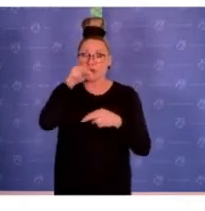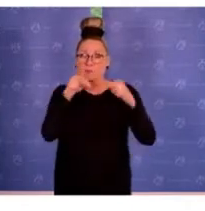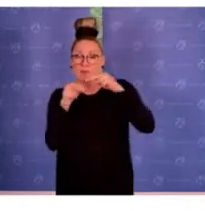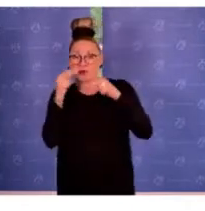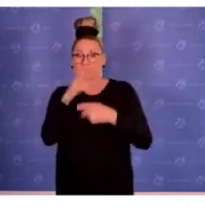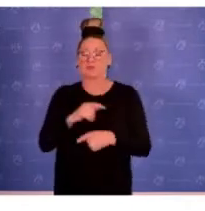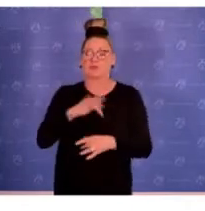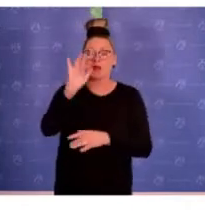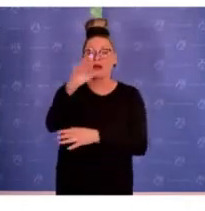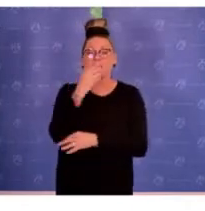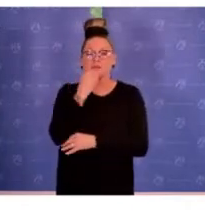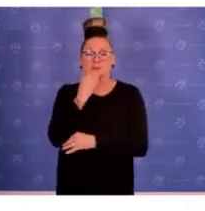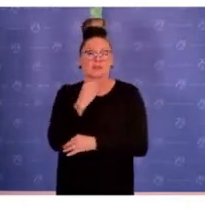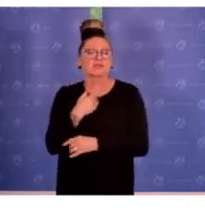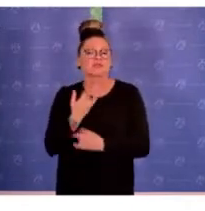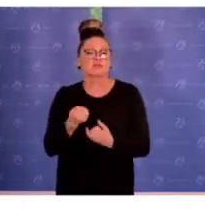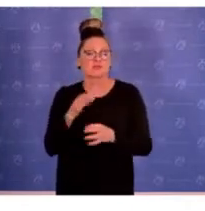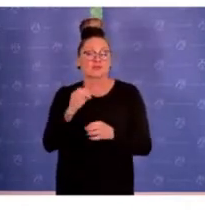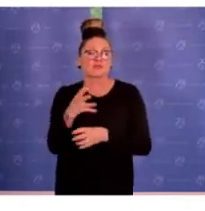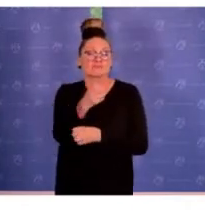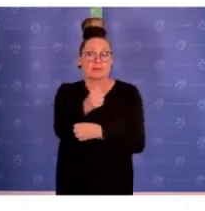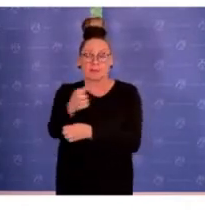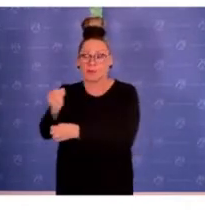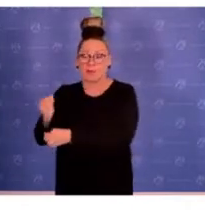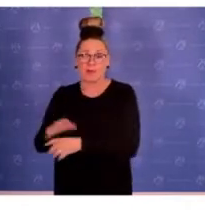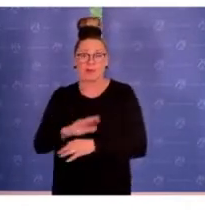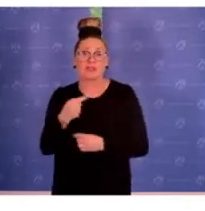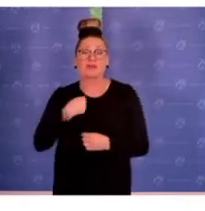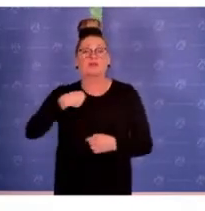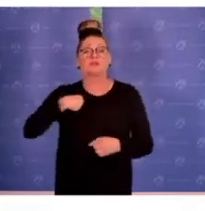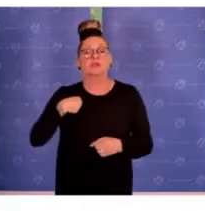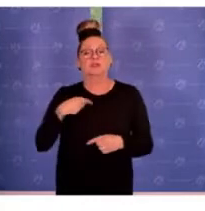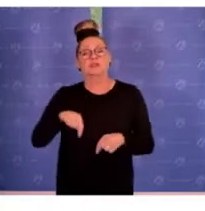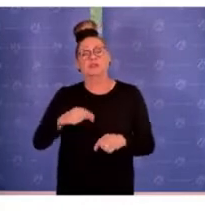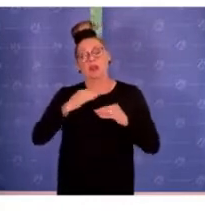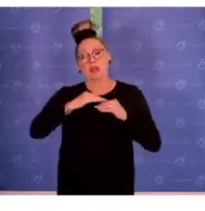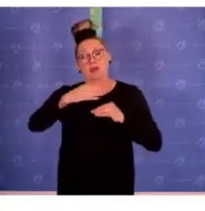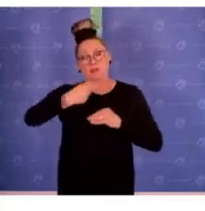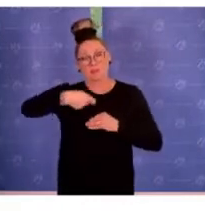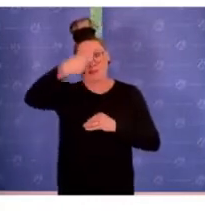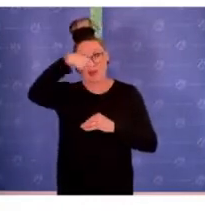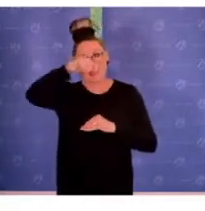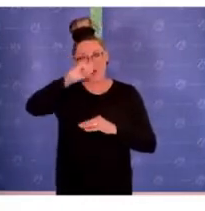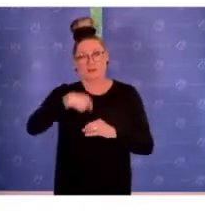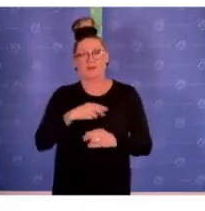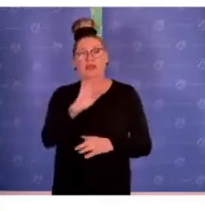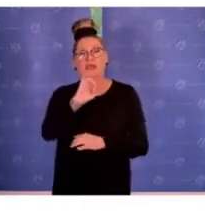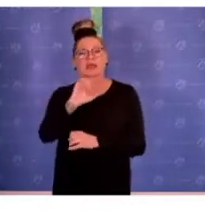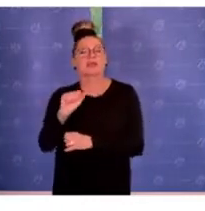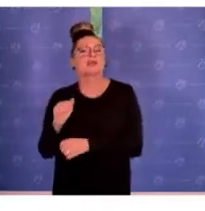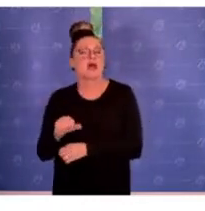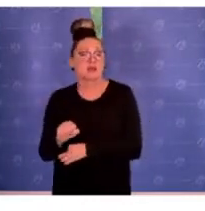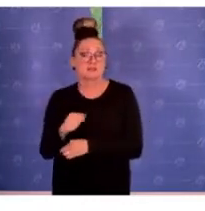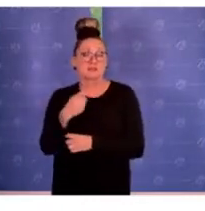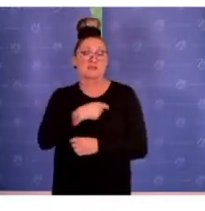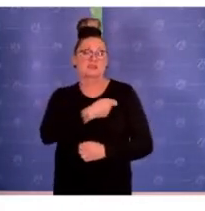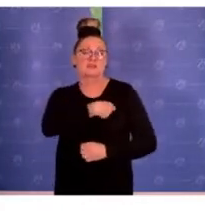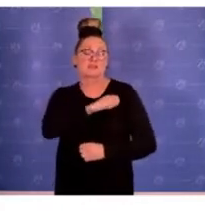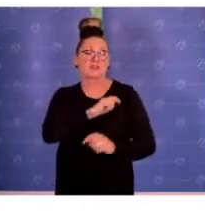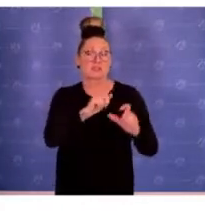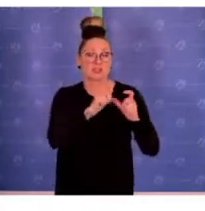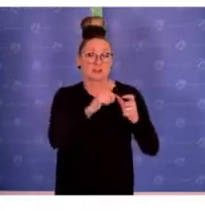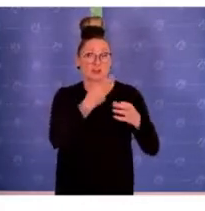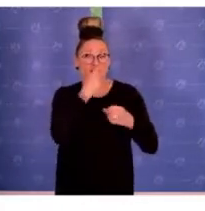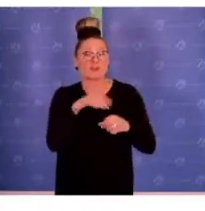Antisemitismus erfasst wird. Einerseits in unserem Fall im Land Berlin durch RIAS auf zivilgesellschaftlicher Ebene, wo